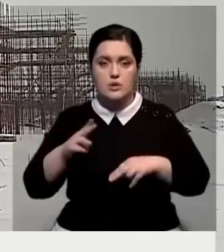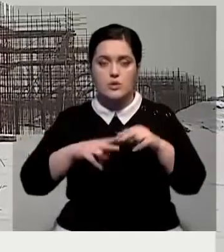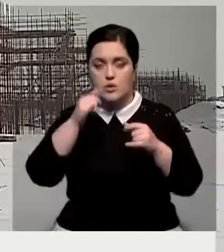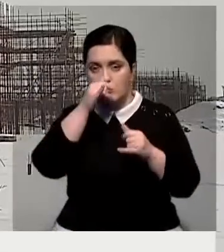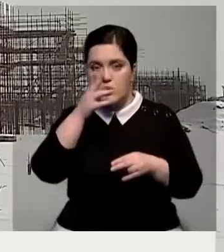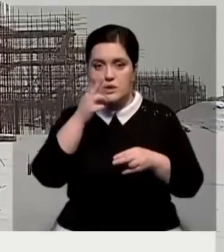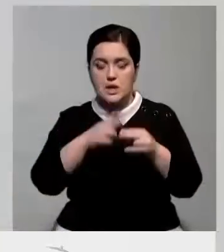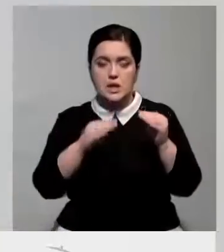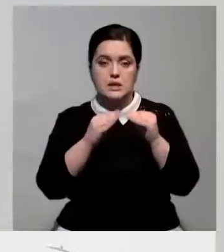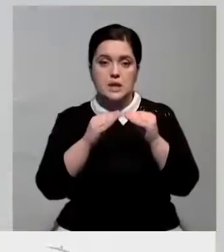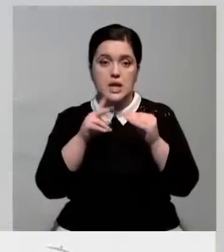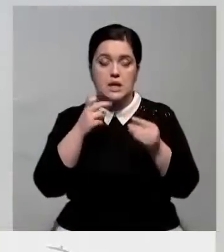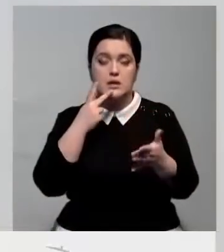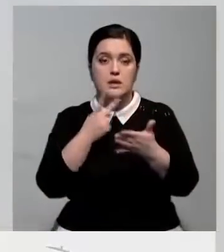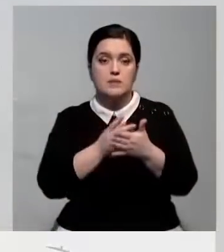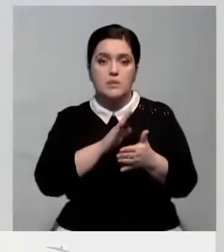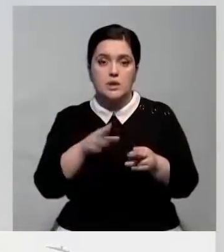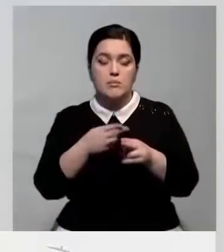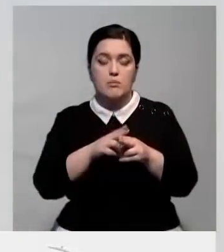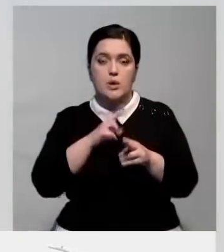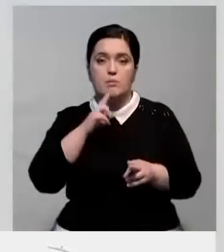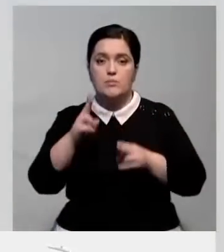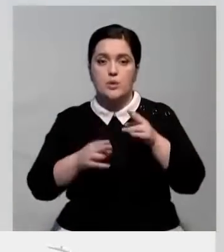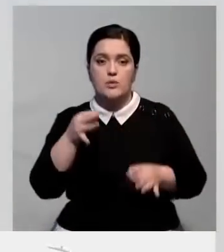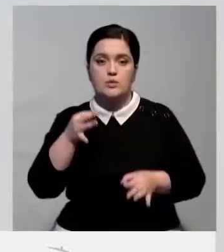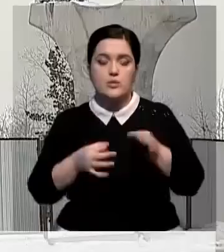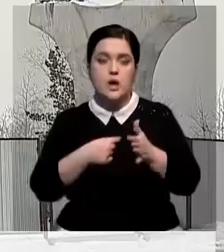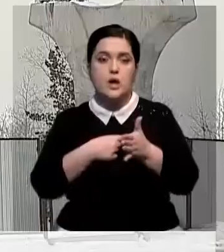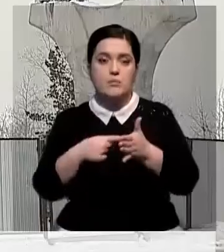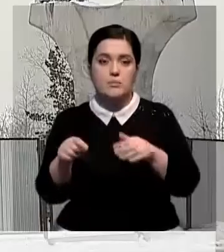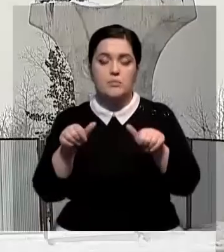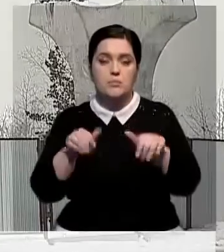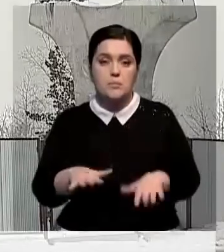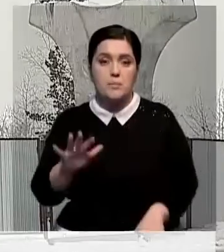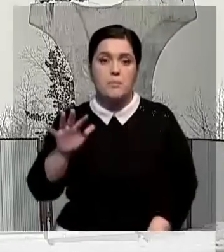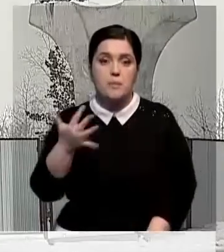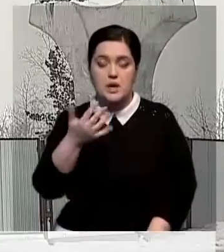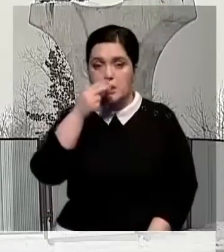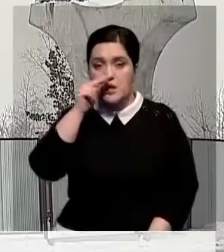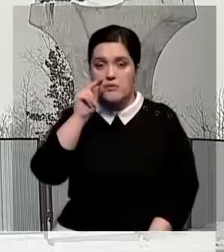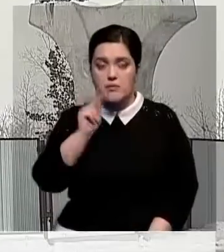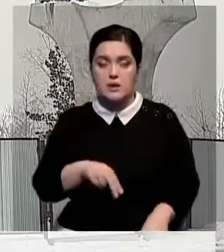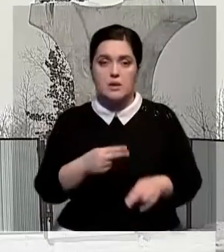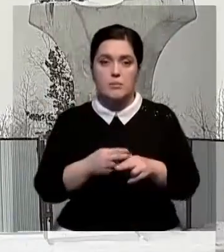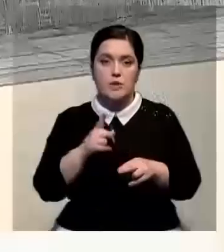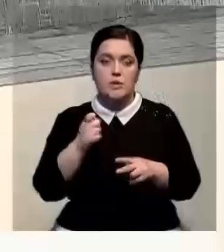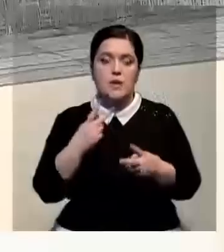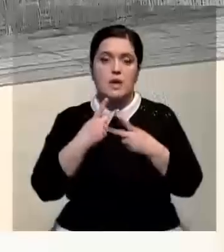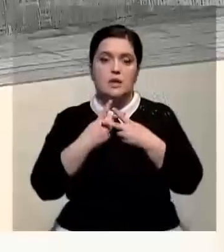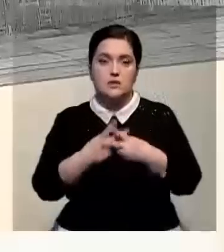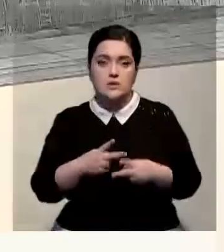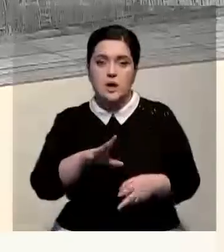больше 10 лет. Несмотря на то, что апелляционный суд постановил отменить приговор, пятеро обвиняемых продолжают оставаться за решеткой.